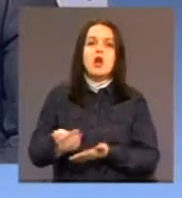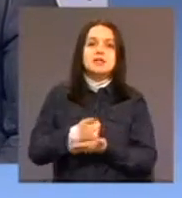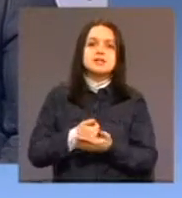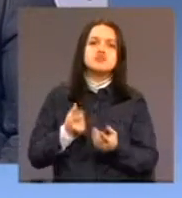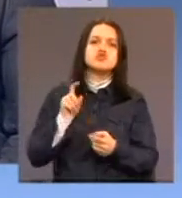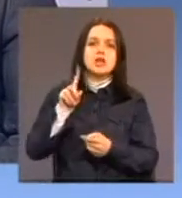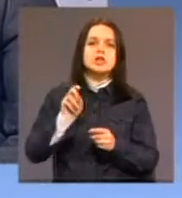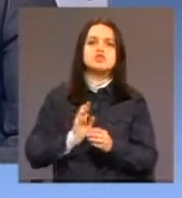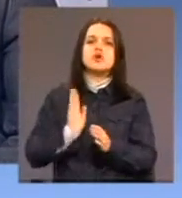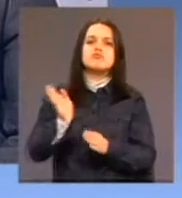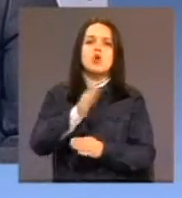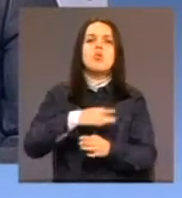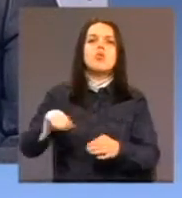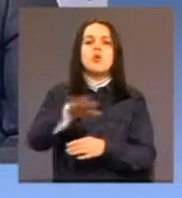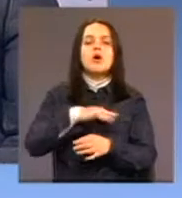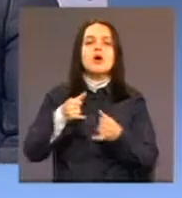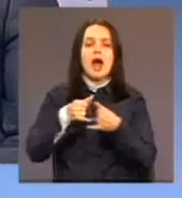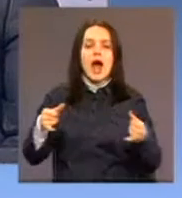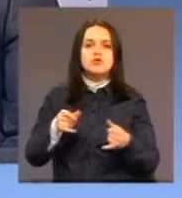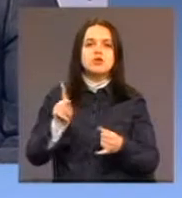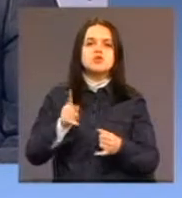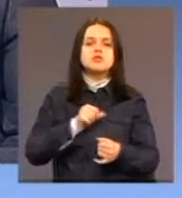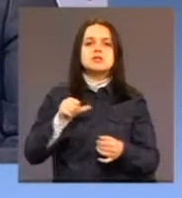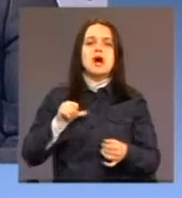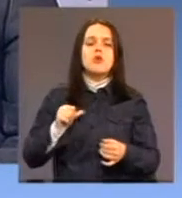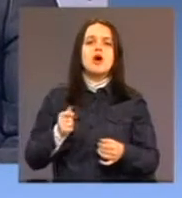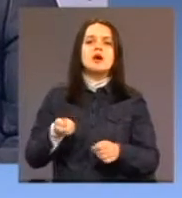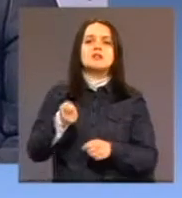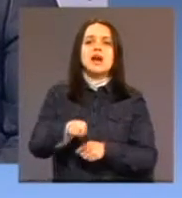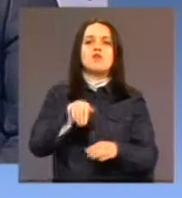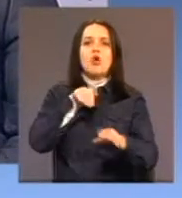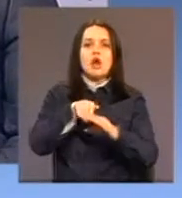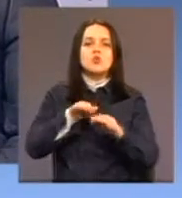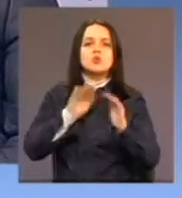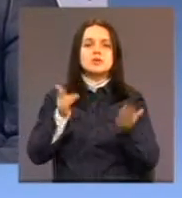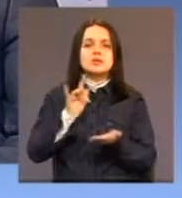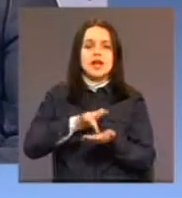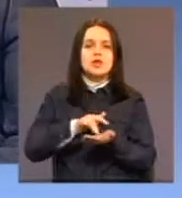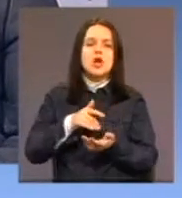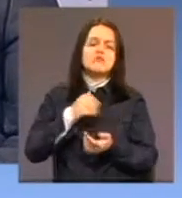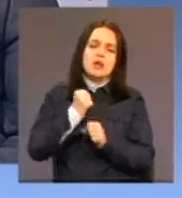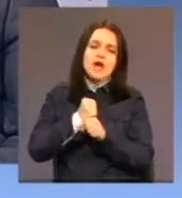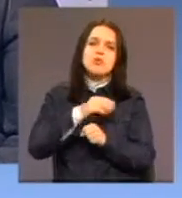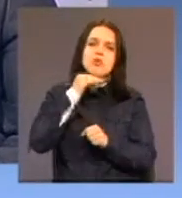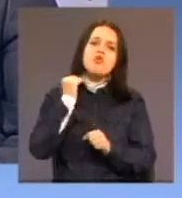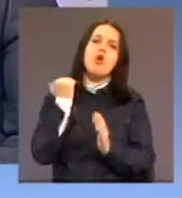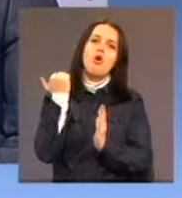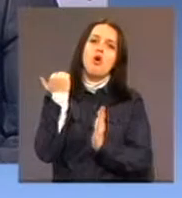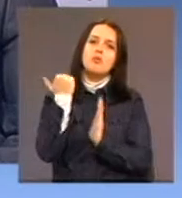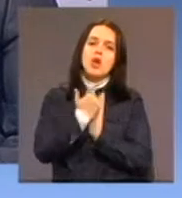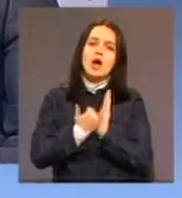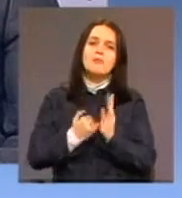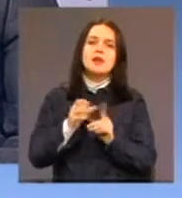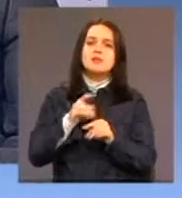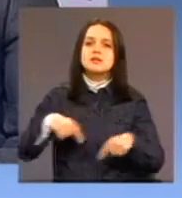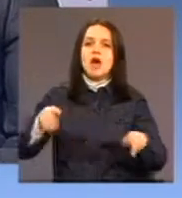zatvoreni samo ni u dnevnom centru. Tako da radimo dosta toga da bi uopšte se korisnici socijalizovali